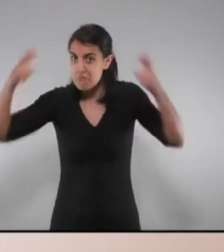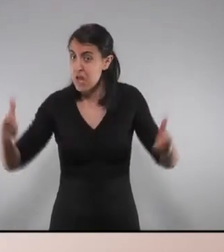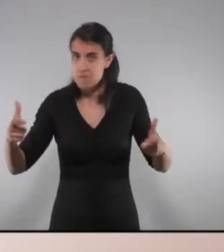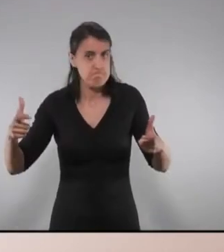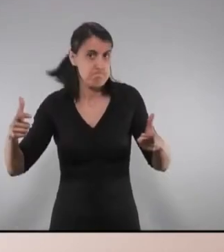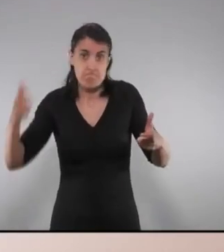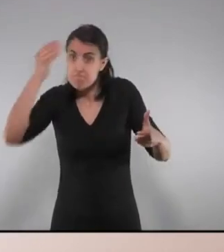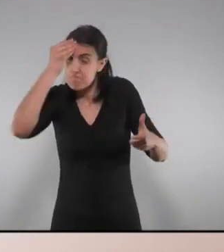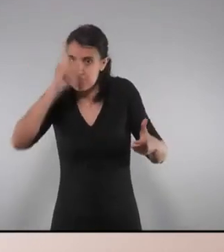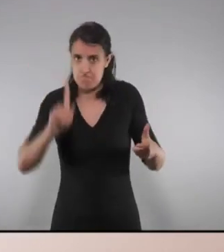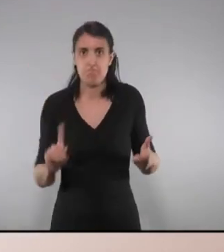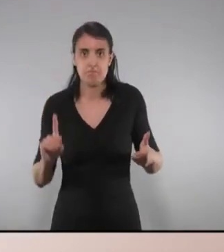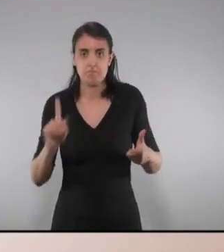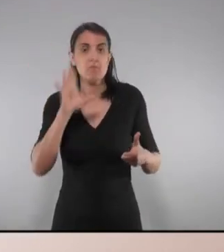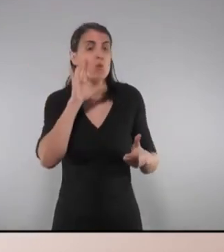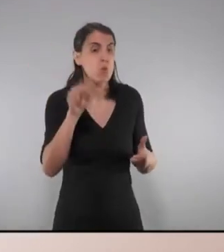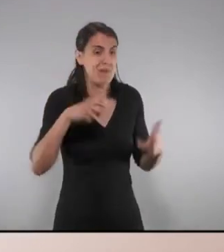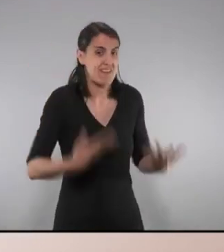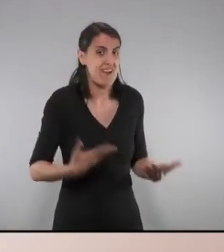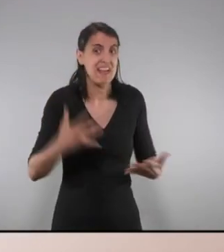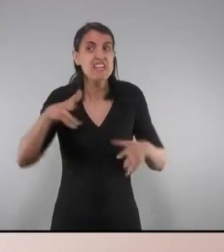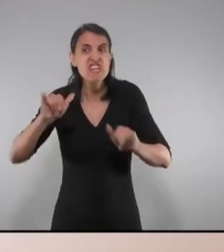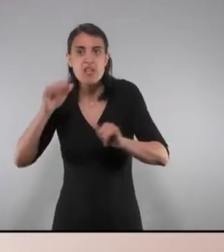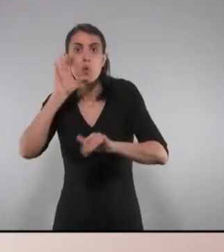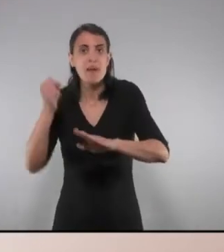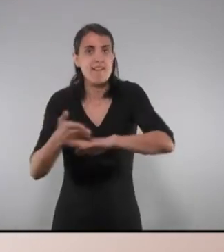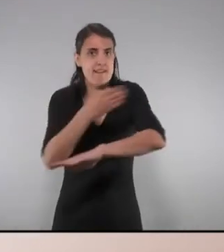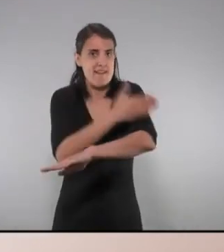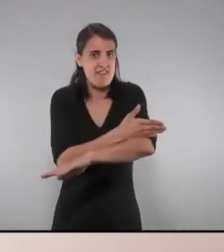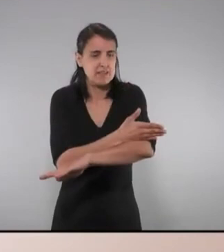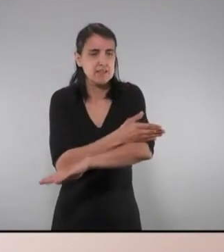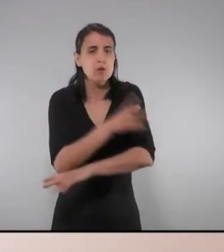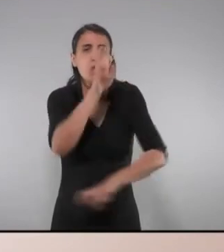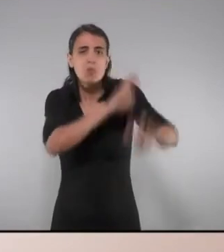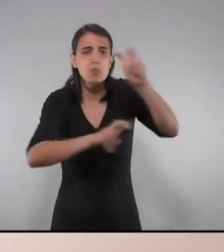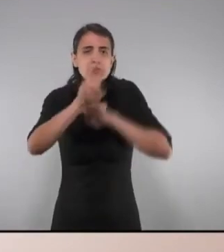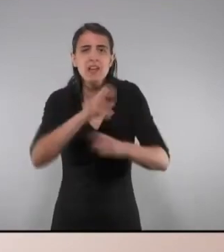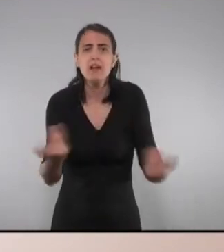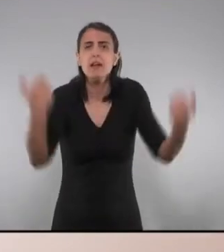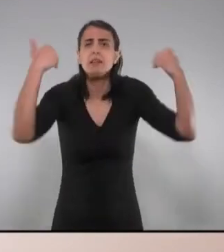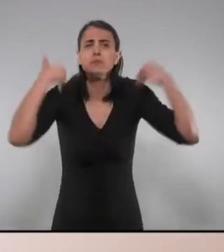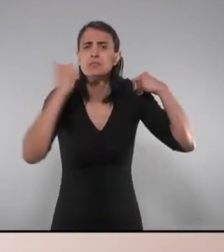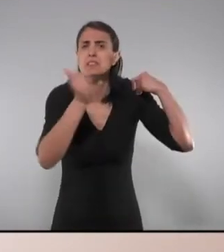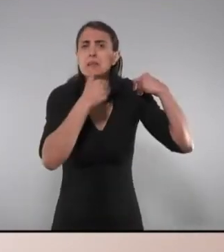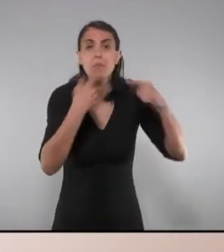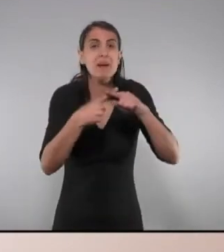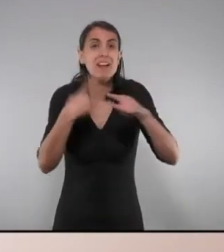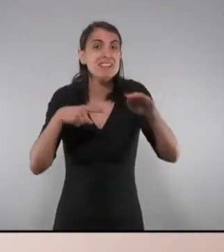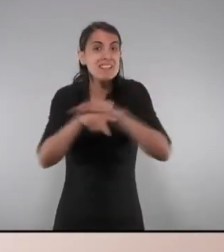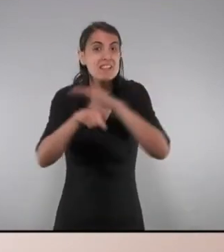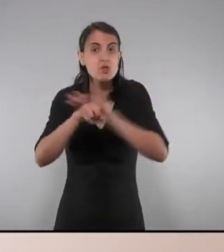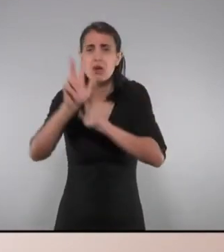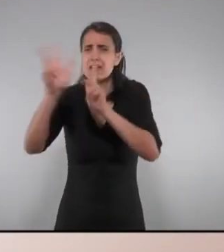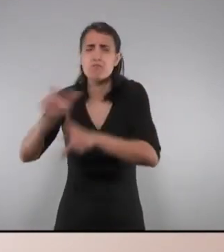Ni el govern actual ni el de la passada legislatura han volgut depurar responsabilitats en relació a la nefasta gestió de les residències en el marc